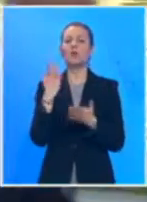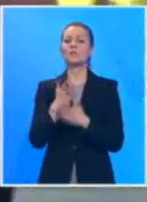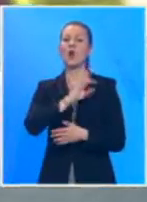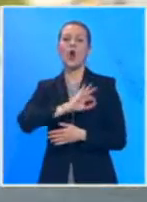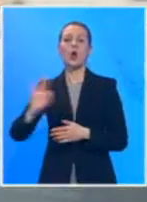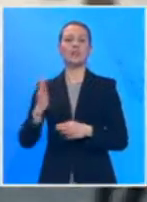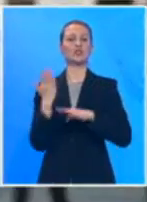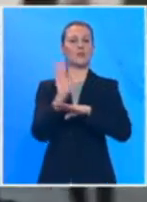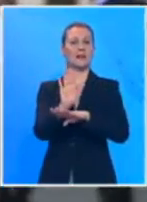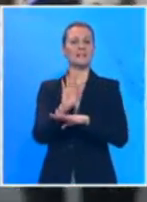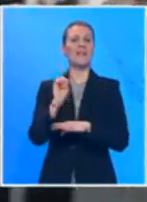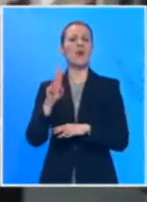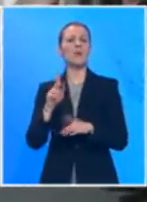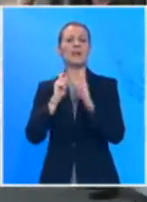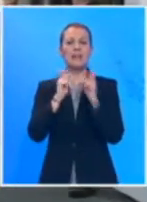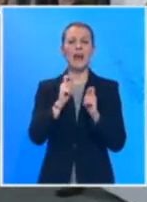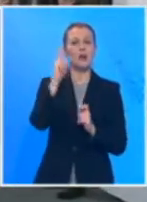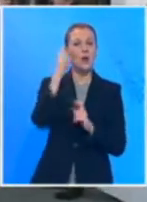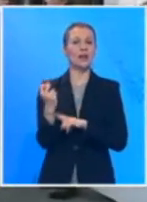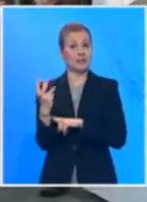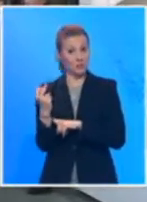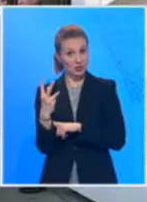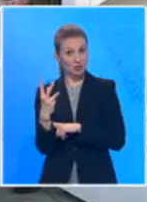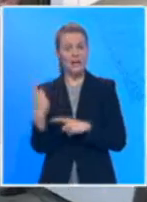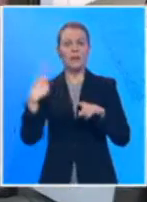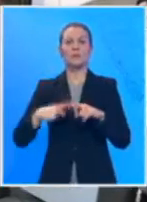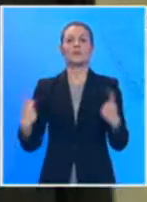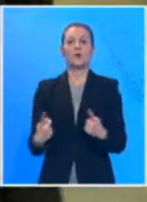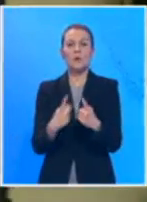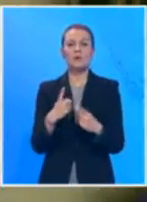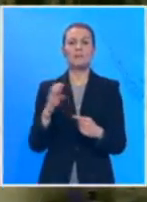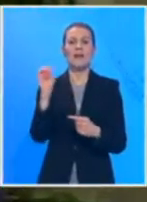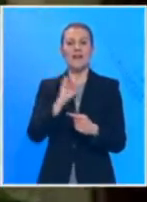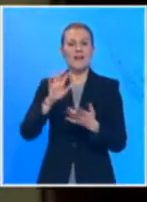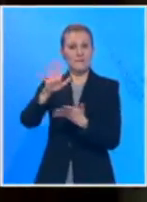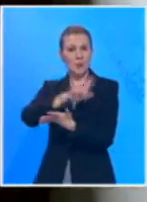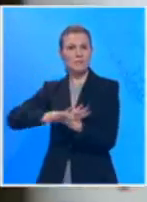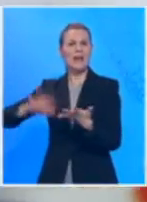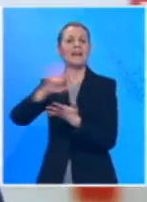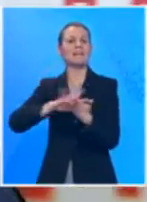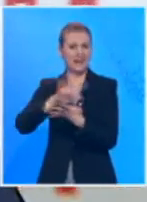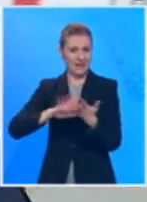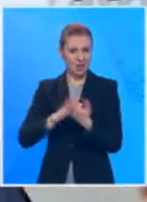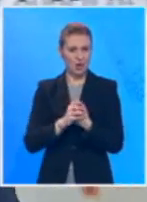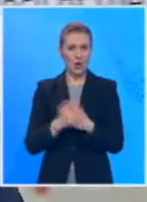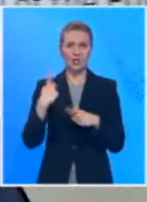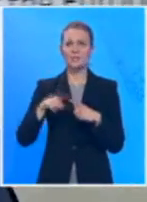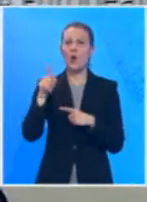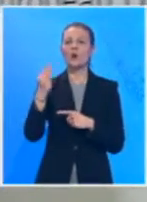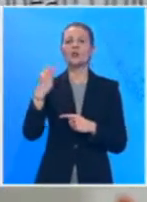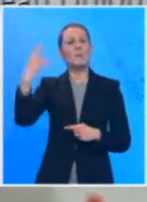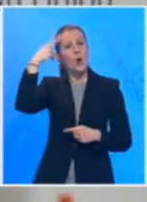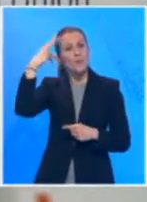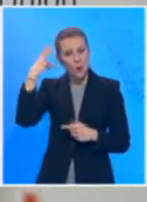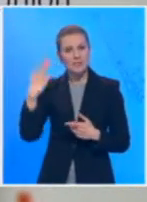specijalni predstavnik EU za dialog Beograda i Prištine, ali i promovisanje Evropske agende u čitavom regionu koje zbog prethodnih funkcija dobro poznaje